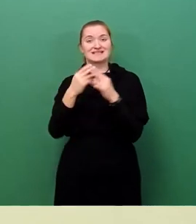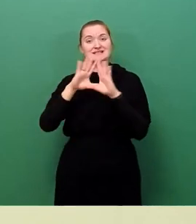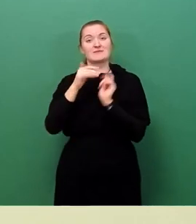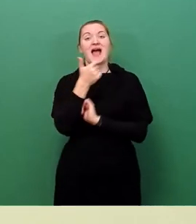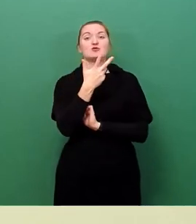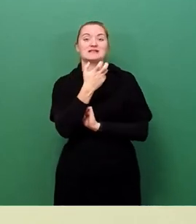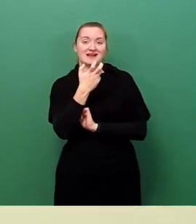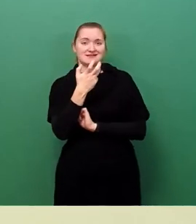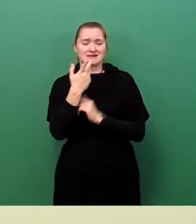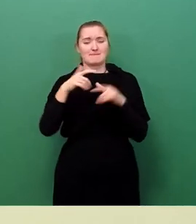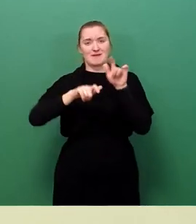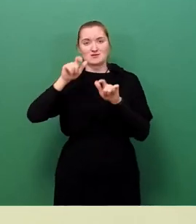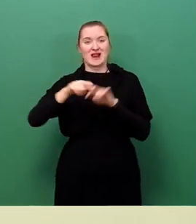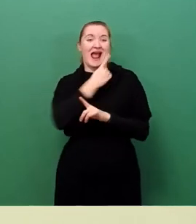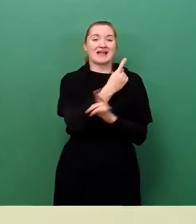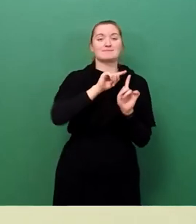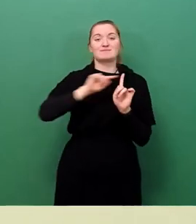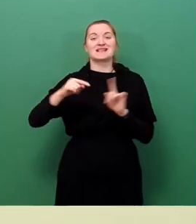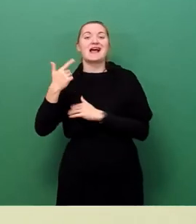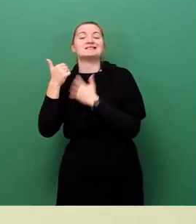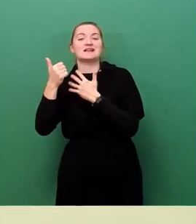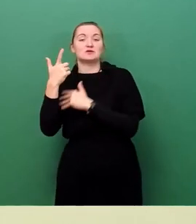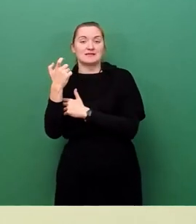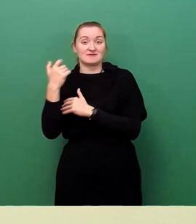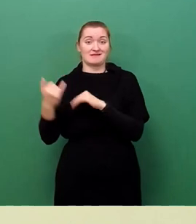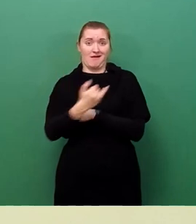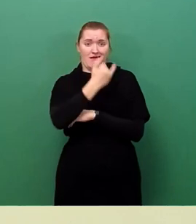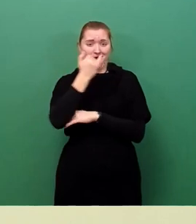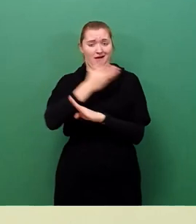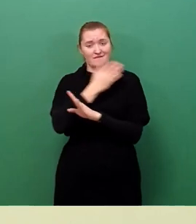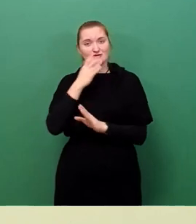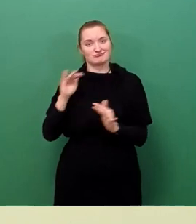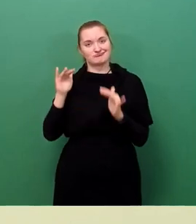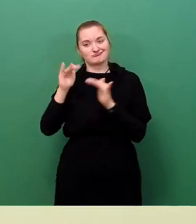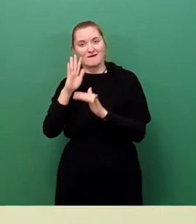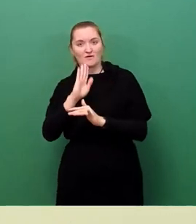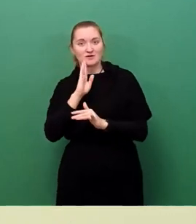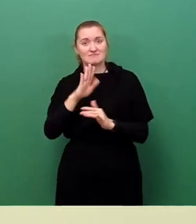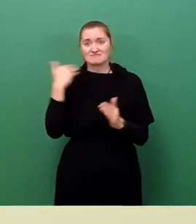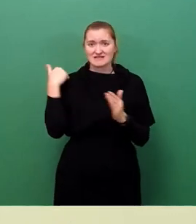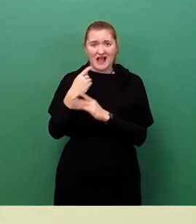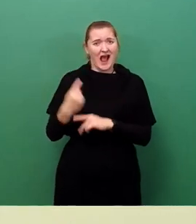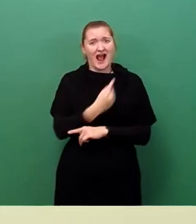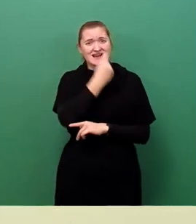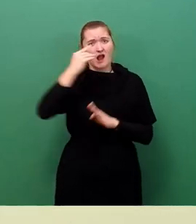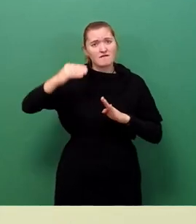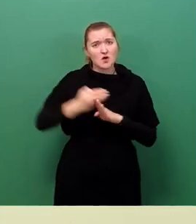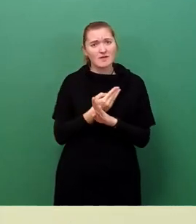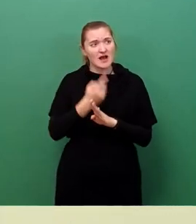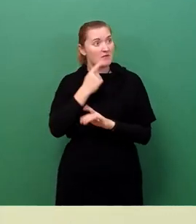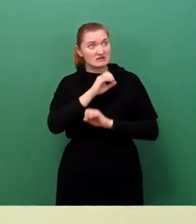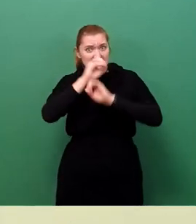Jahre. Nun ist bereits ein weiteres Jahr vergangen und noch immer besteht keine Klarheit darüber, ob und vor allem wann Sie Ihr Projekt